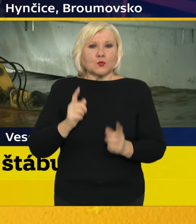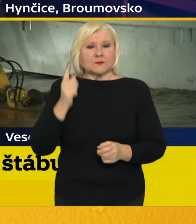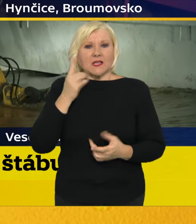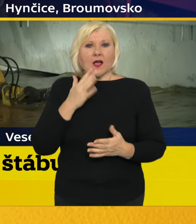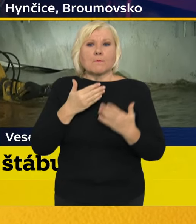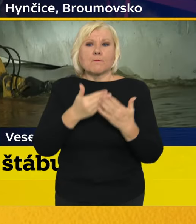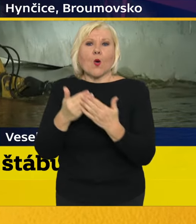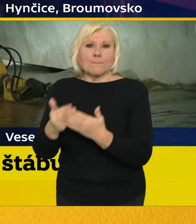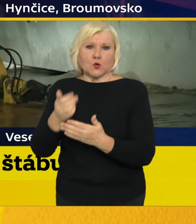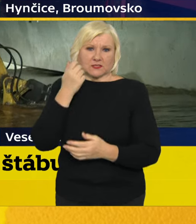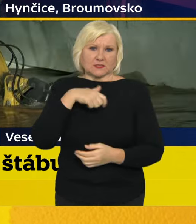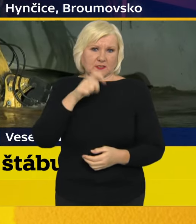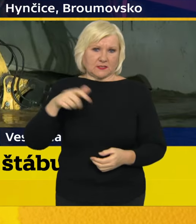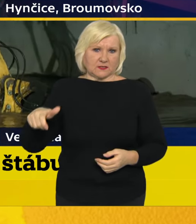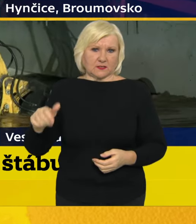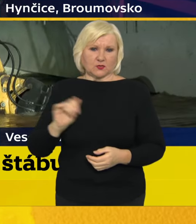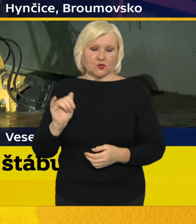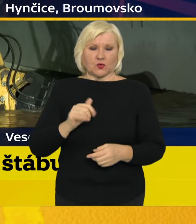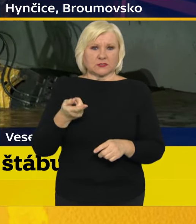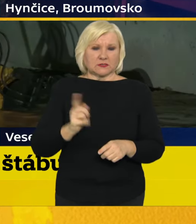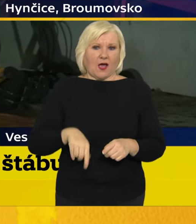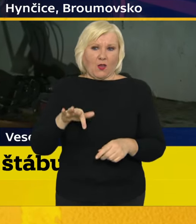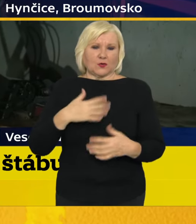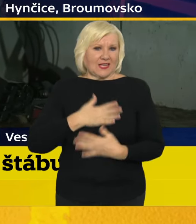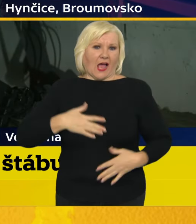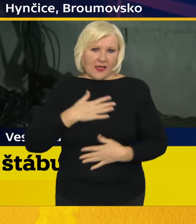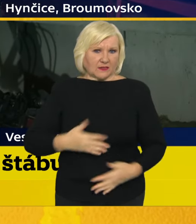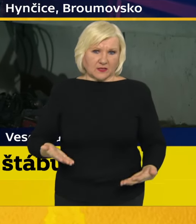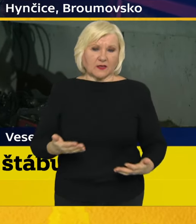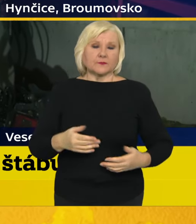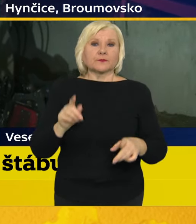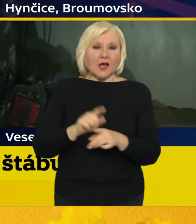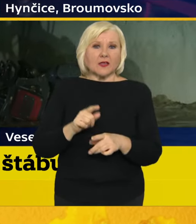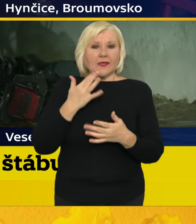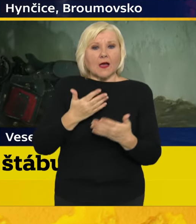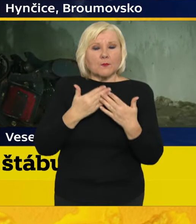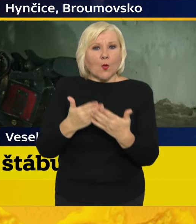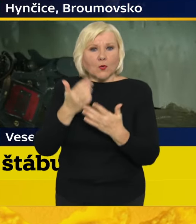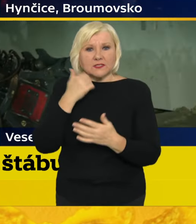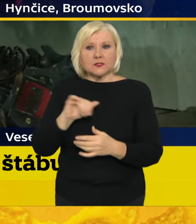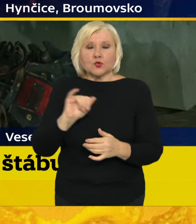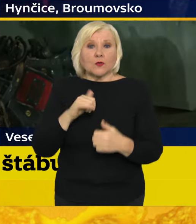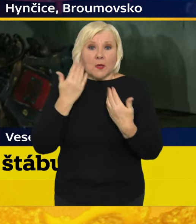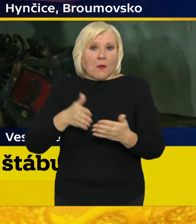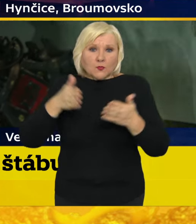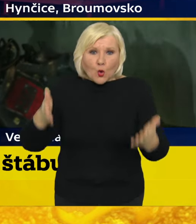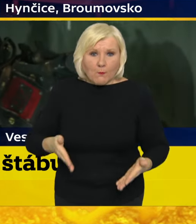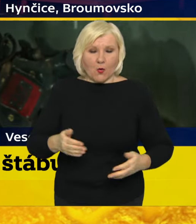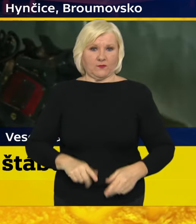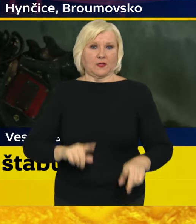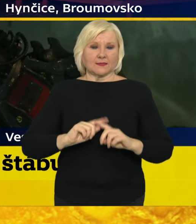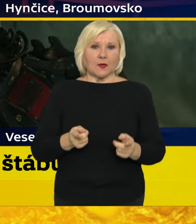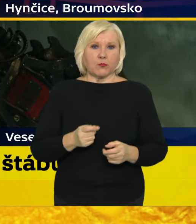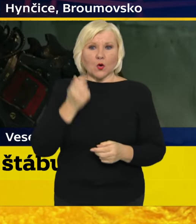pomoci lidem, které zasáhla nevýslovná tragédie, jak pomoci lidem, kteří se ocitli bez domova, jak pomoci lidem, kteří se